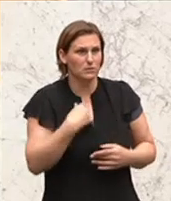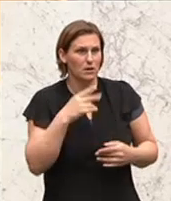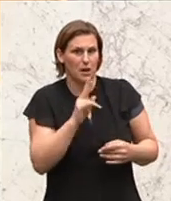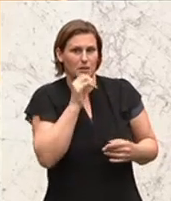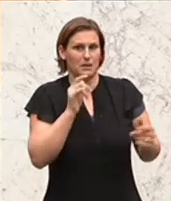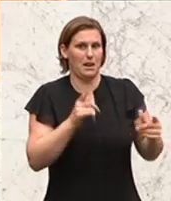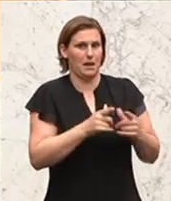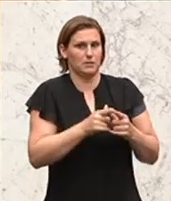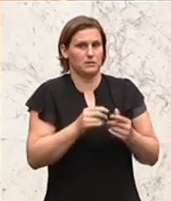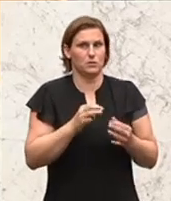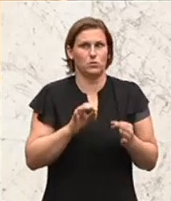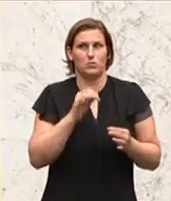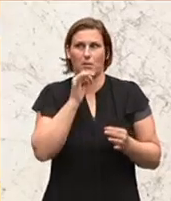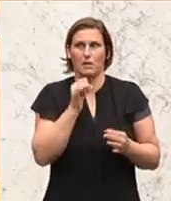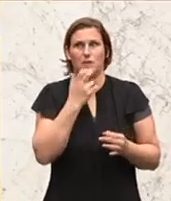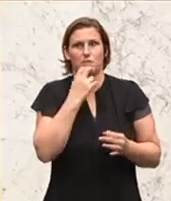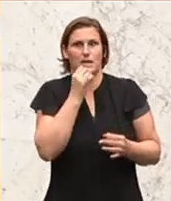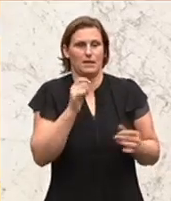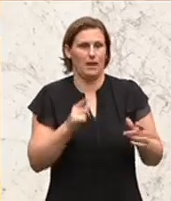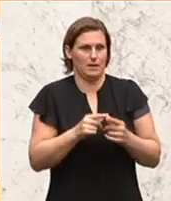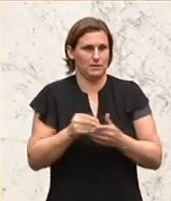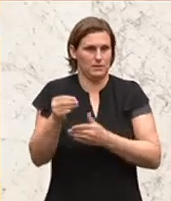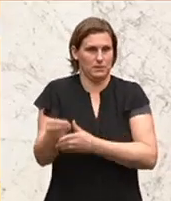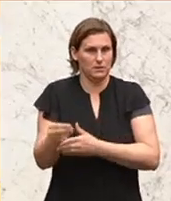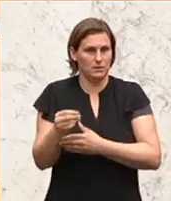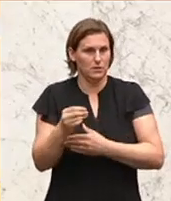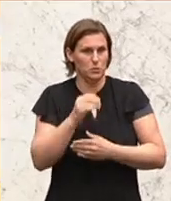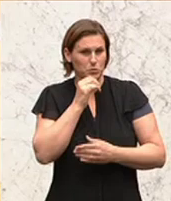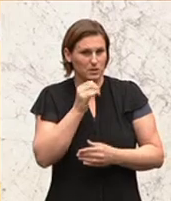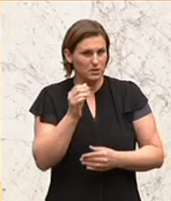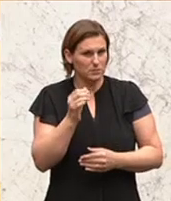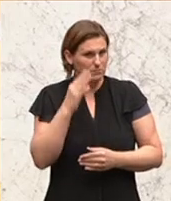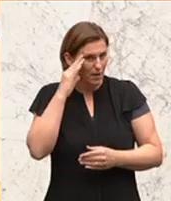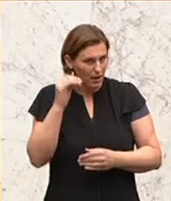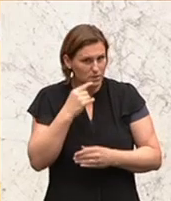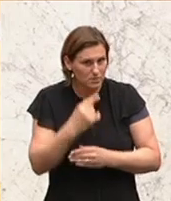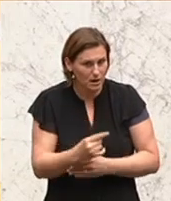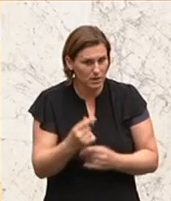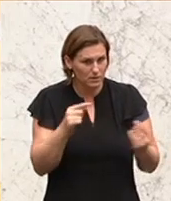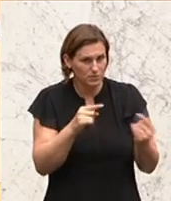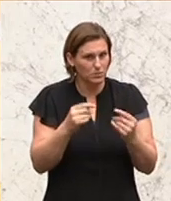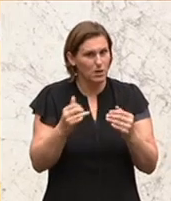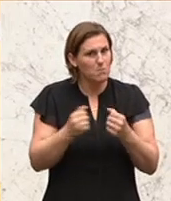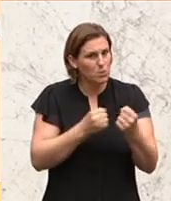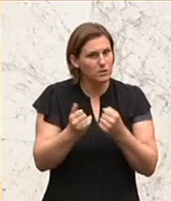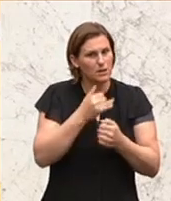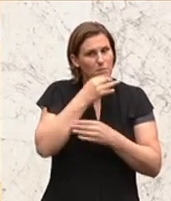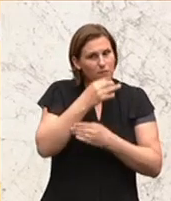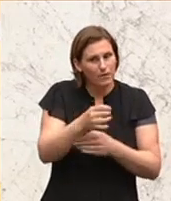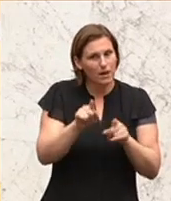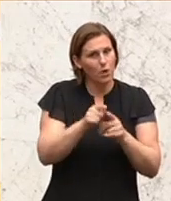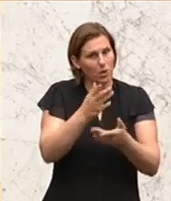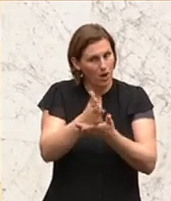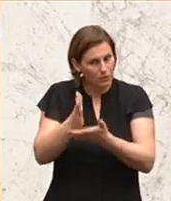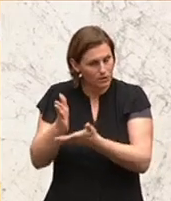leisten können oder dass wir uns das nicht leisten wollen. Und das ist die Unehrlichkeit in dieser ganzen Debatte. Politik ist immer eine Frage von